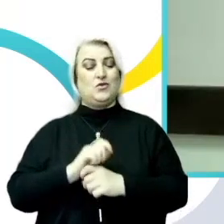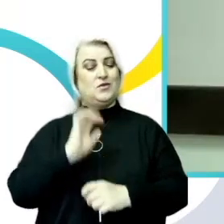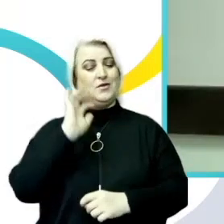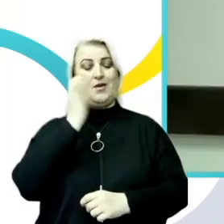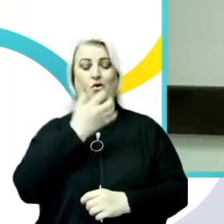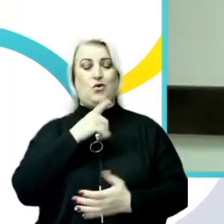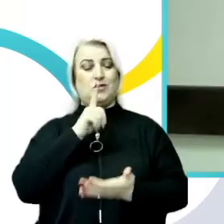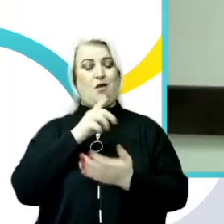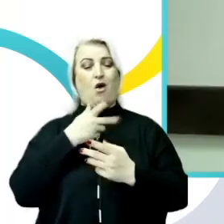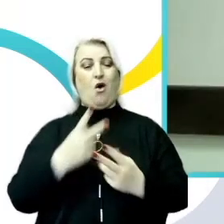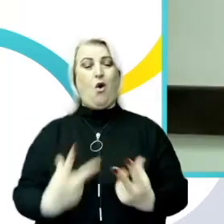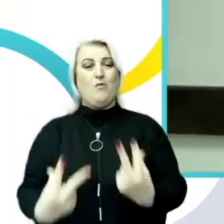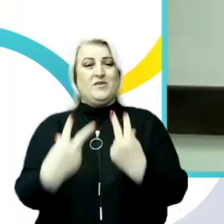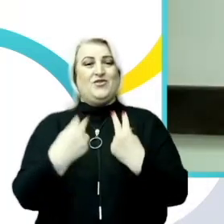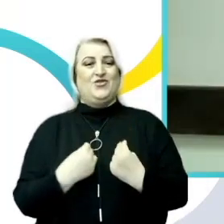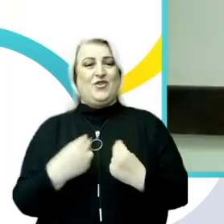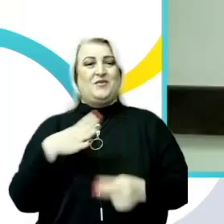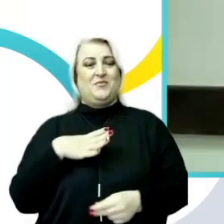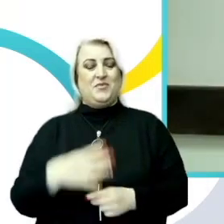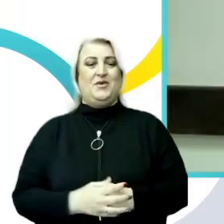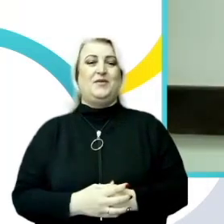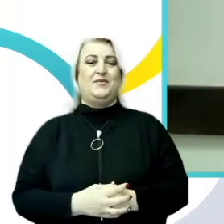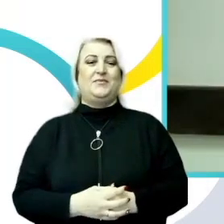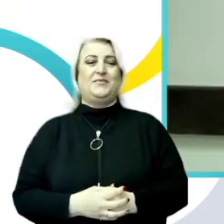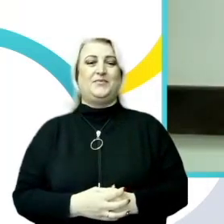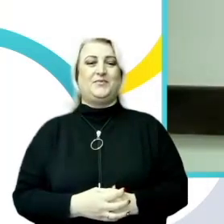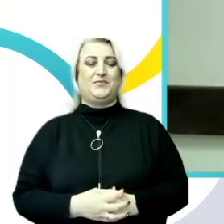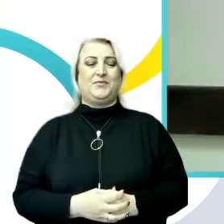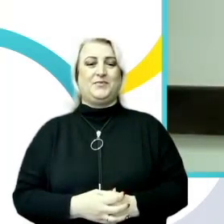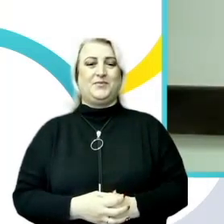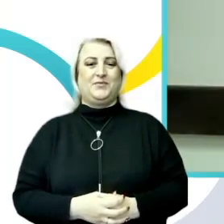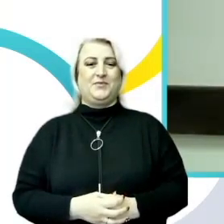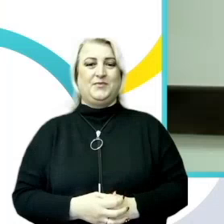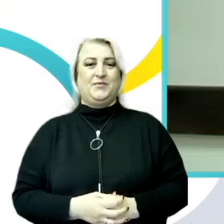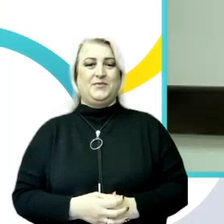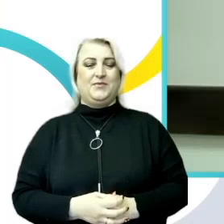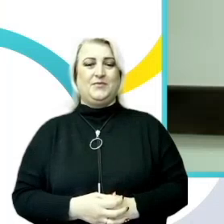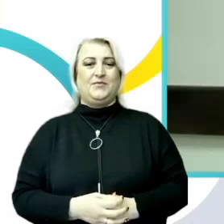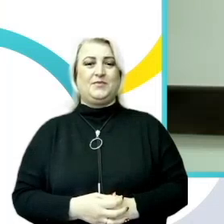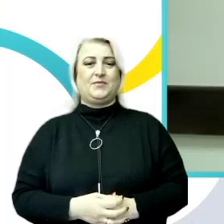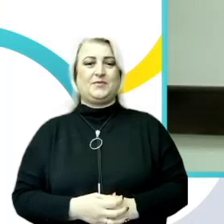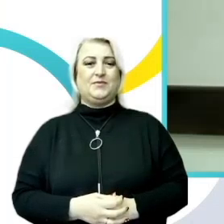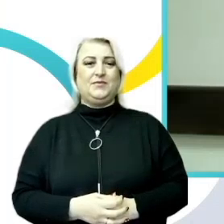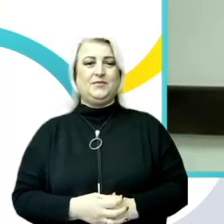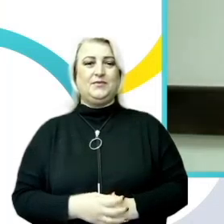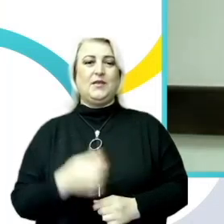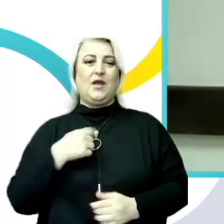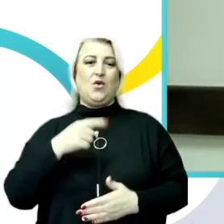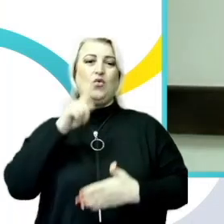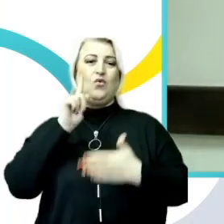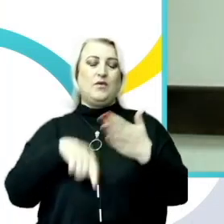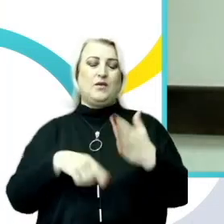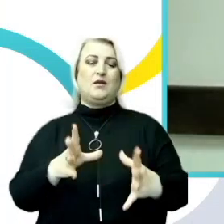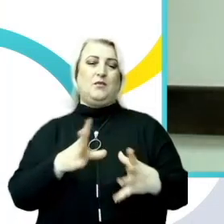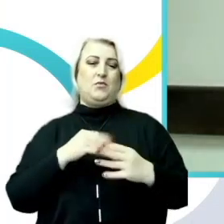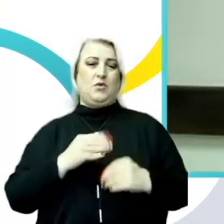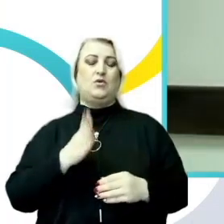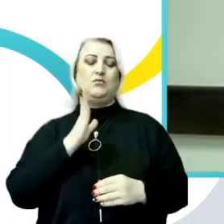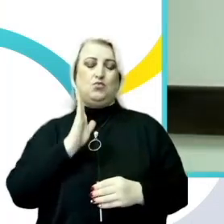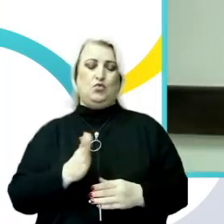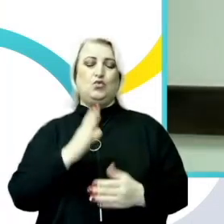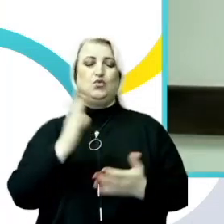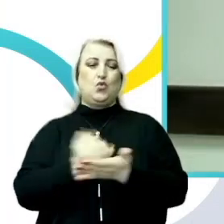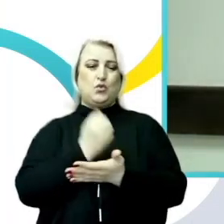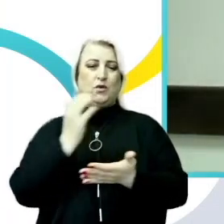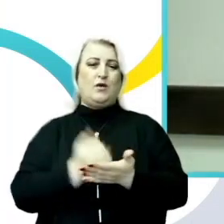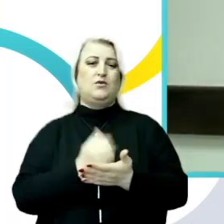nu doar în fața noastră, celălalt prezență aici, pe platforma Zoom, dar și celălalt care ne urmăresc, dar sunt sigură că împreună vom putea reuși și aduce